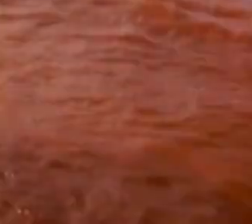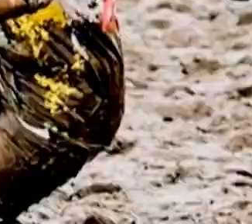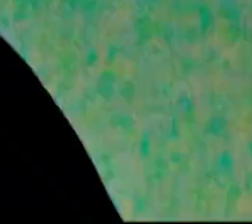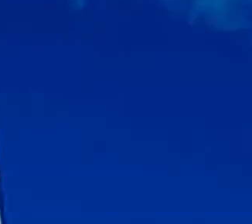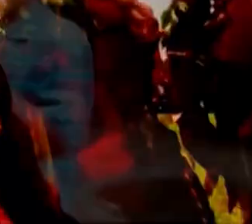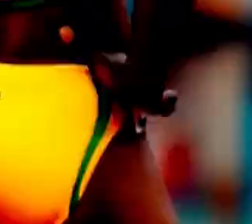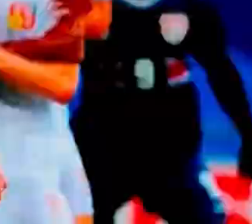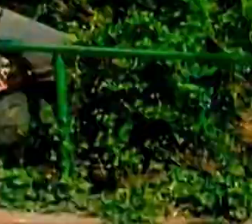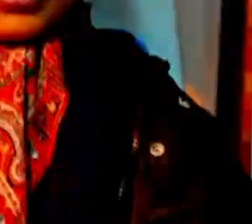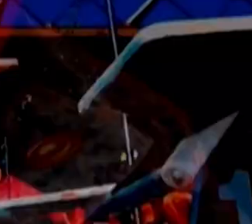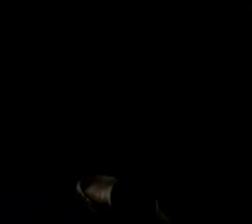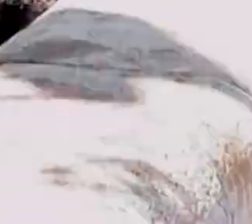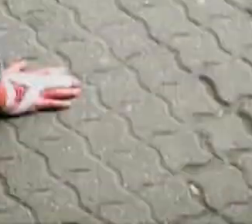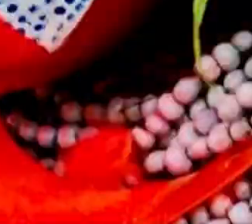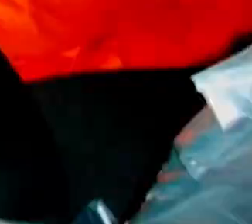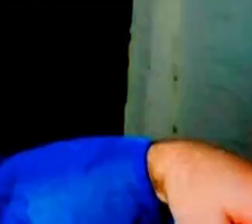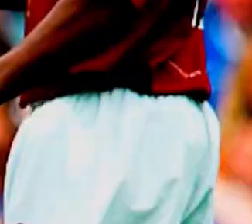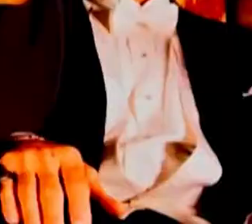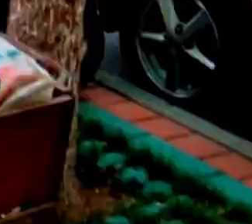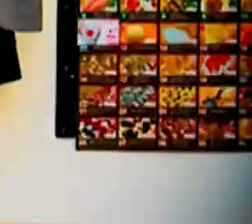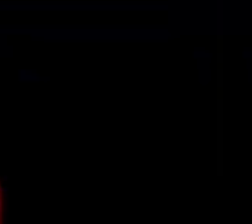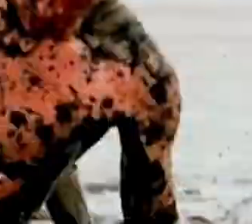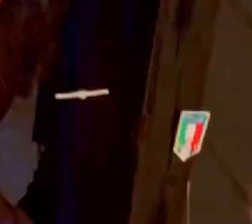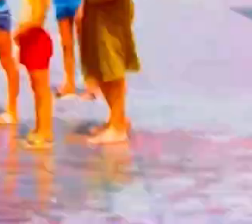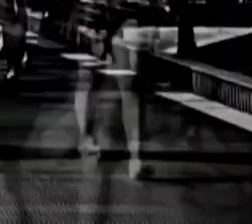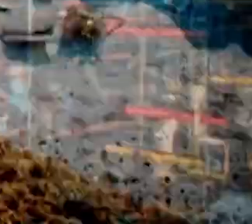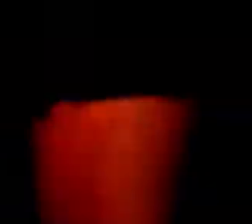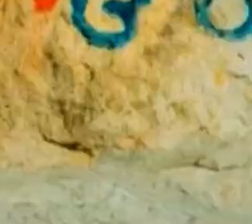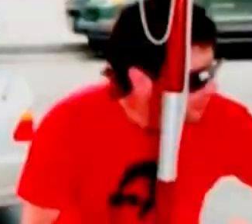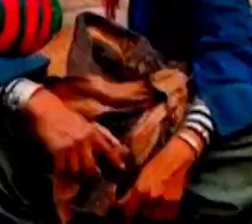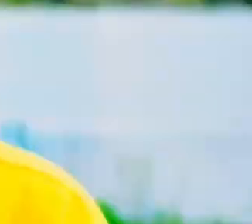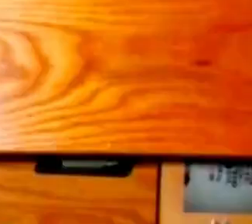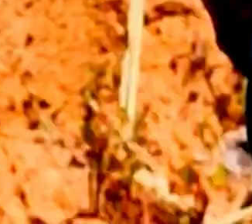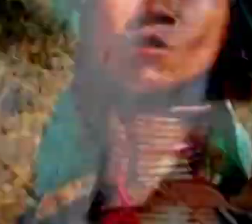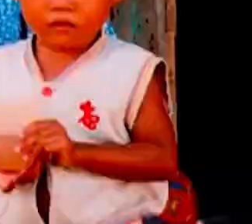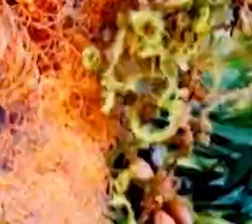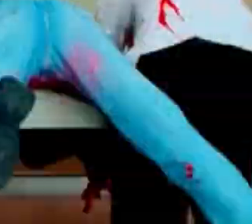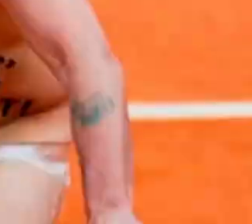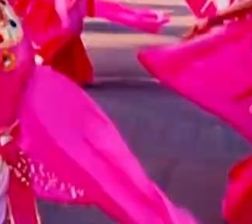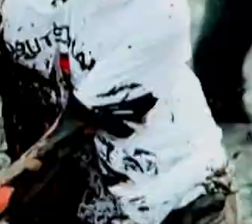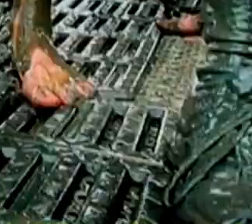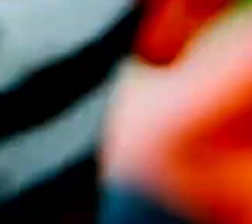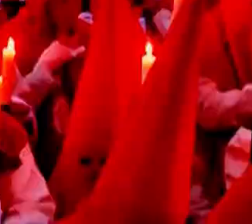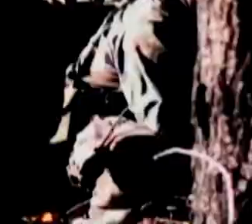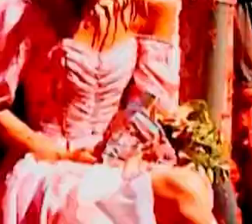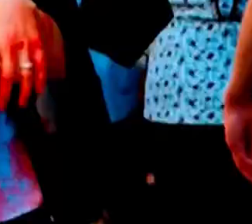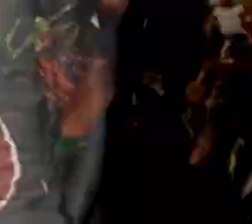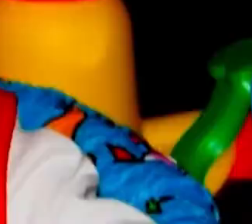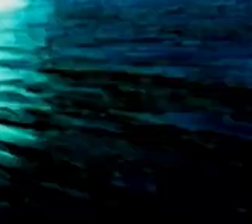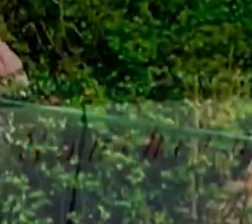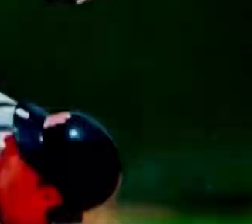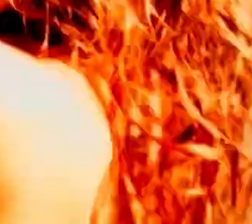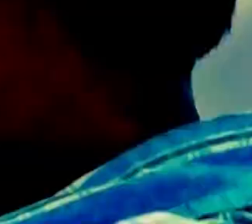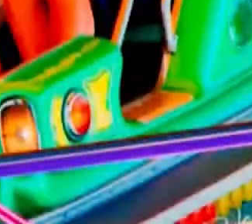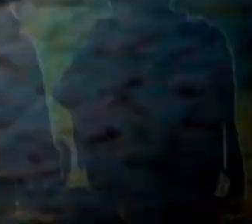ponieważ gałka oczna jest w stanie wychwycić nie więcej niż 10 klatek na sekundę,